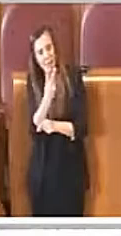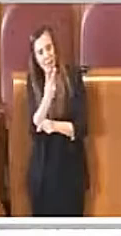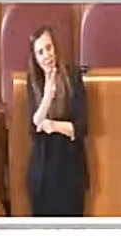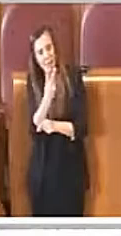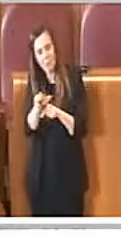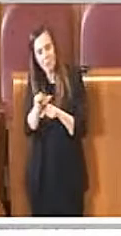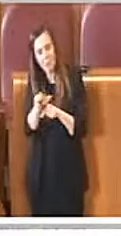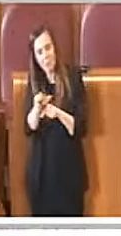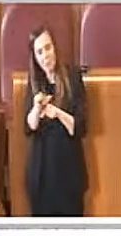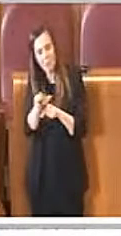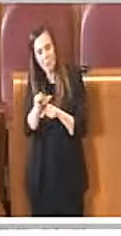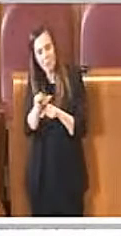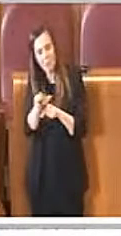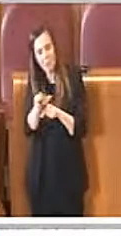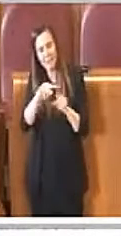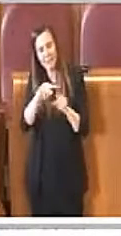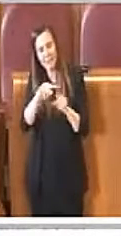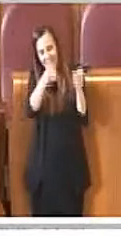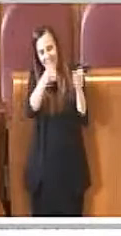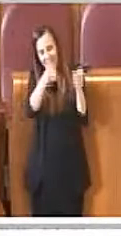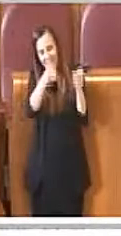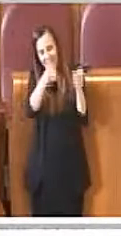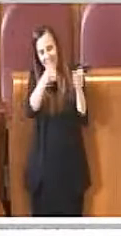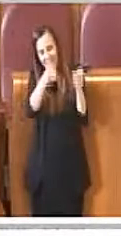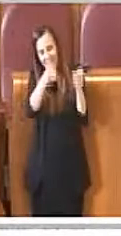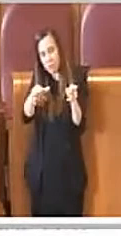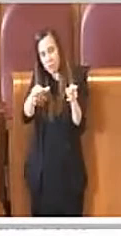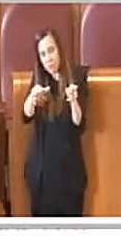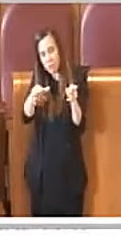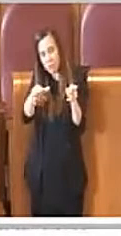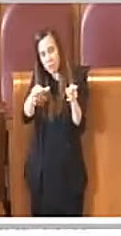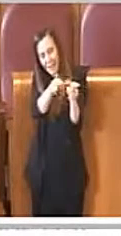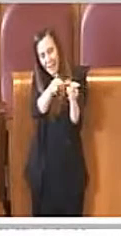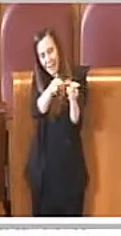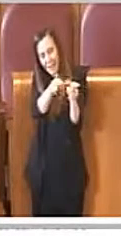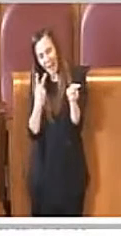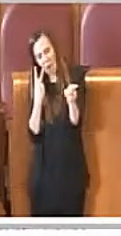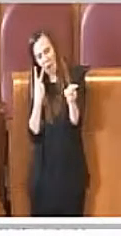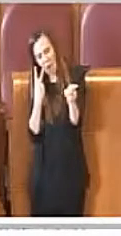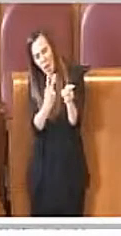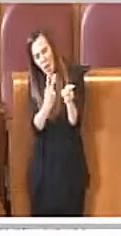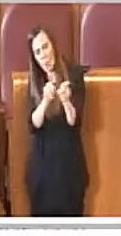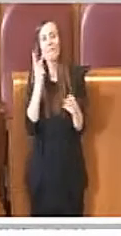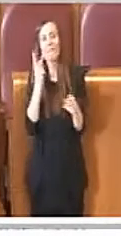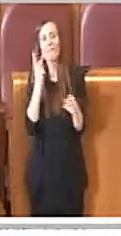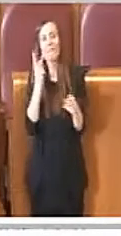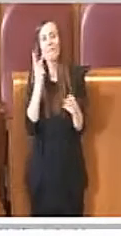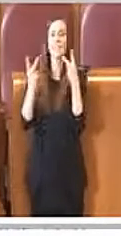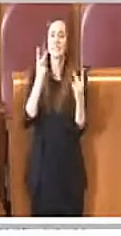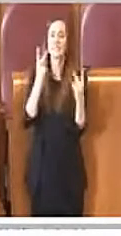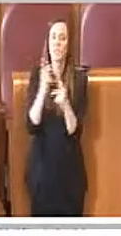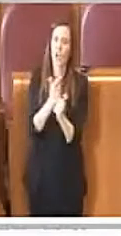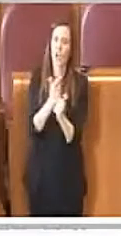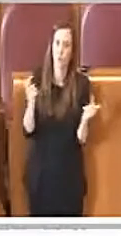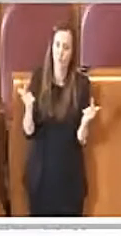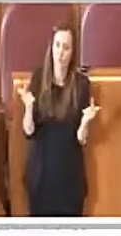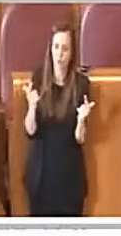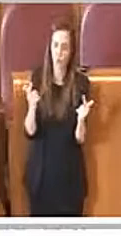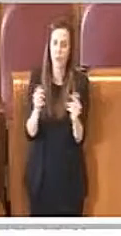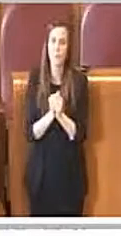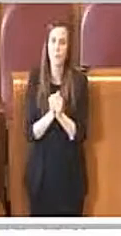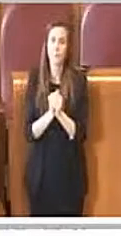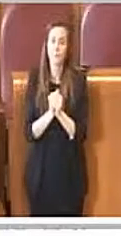debba per forza rappresentare un criterio di decoro, anzi forse è il contrario.